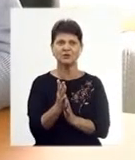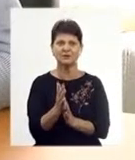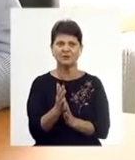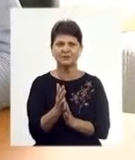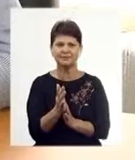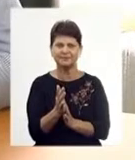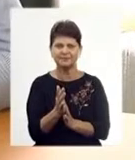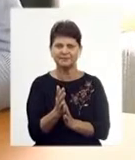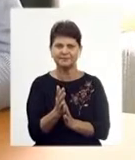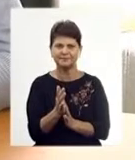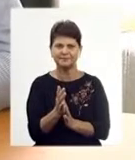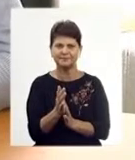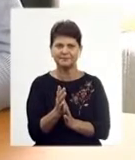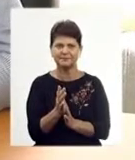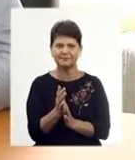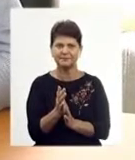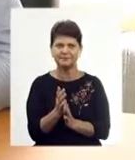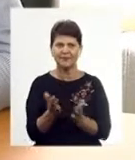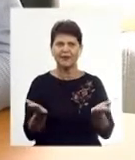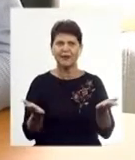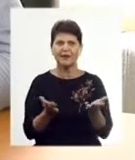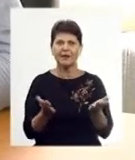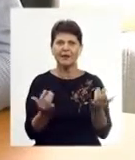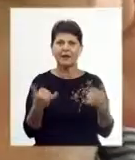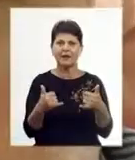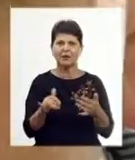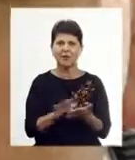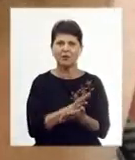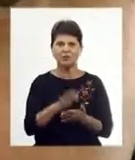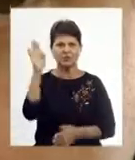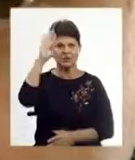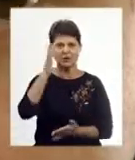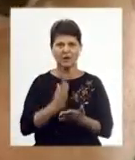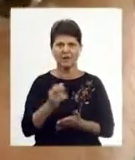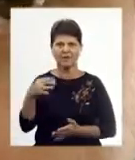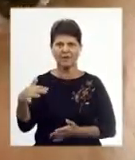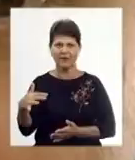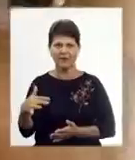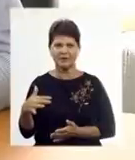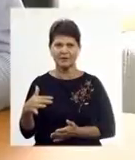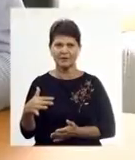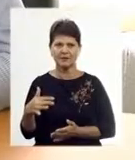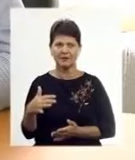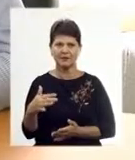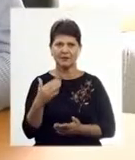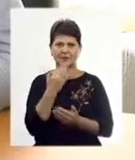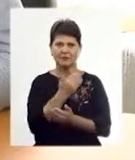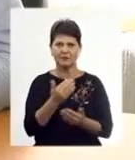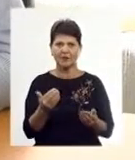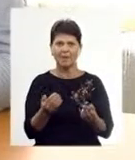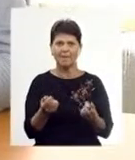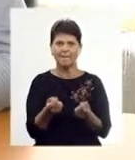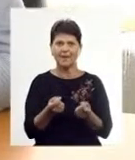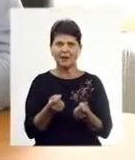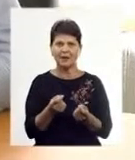тарифів, тобто це є хімреагенти на очищення води, є вартість електричної енергії, зростання мінімальних гарантій в оплаті праці,